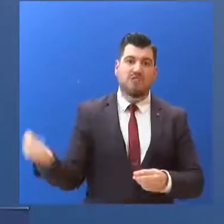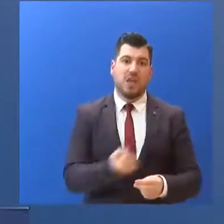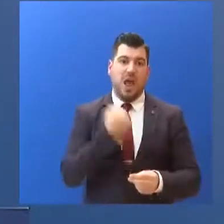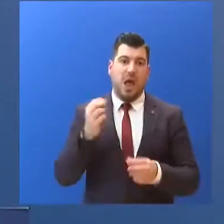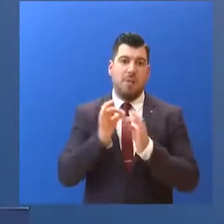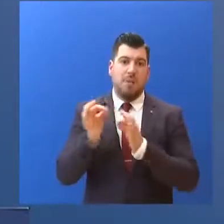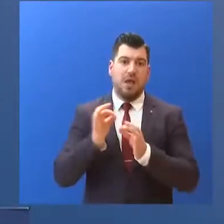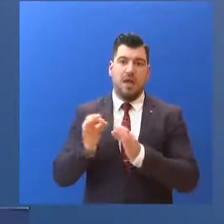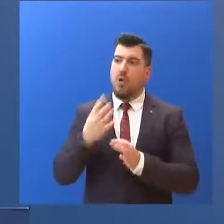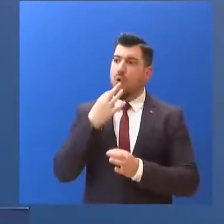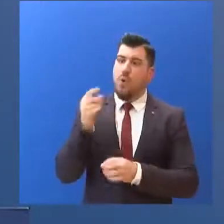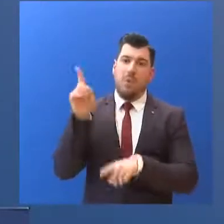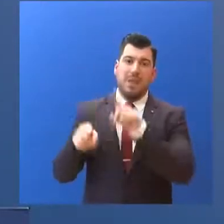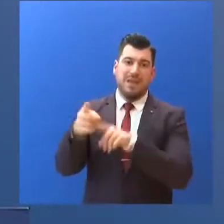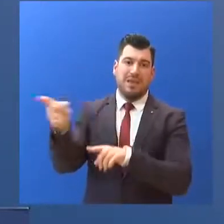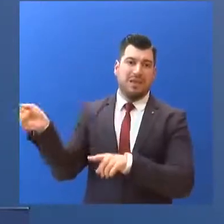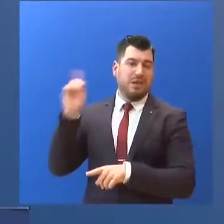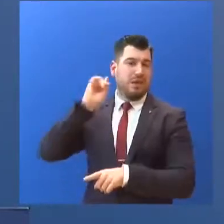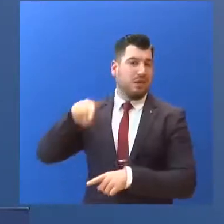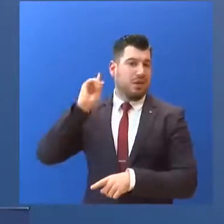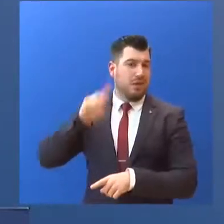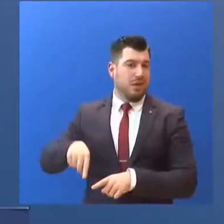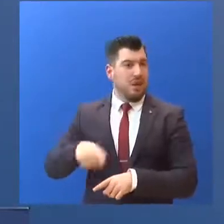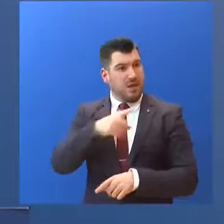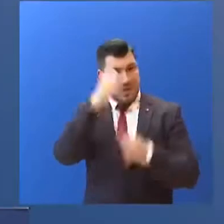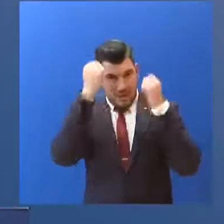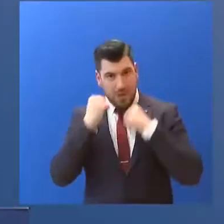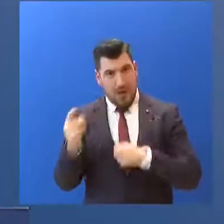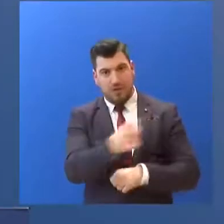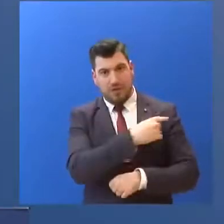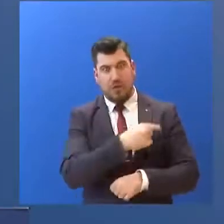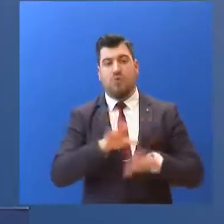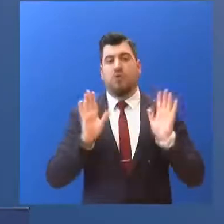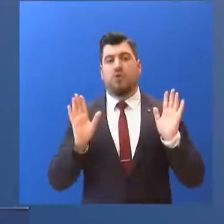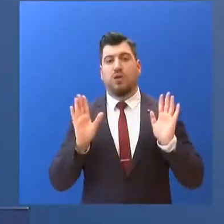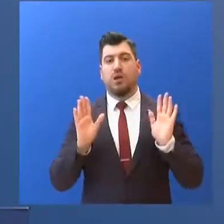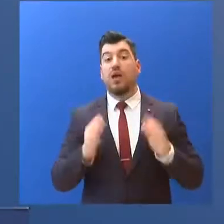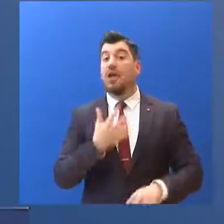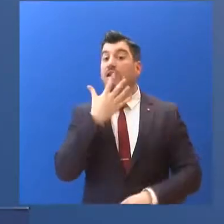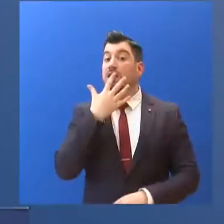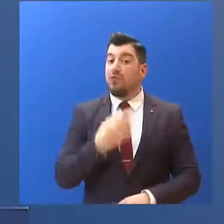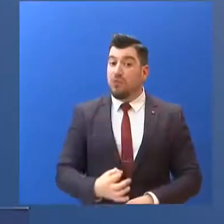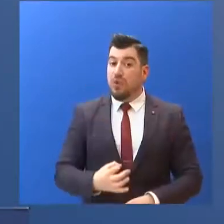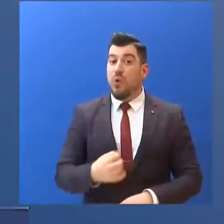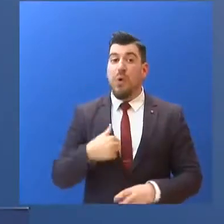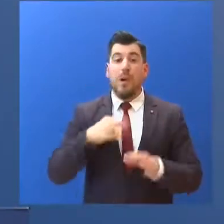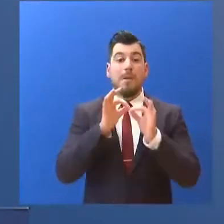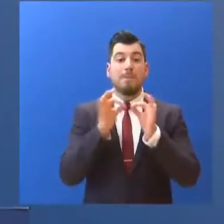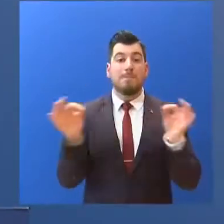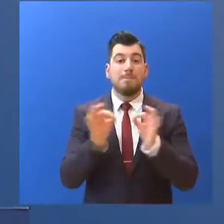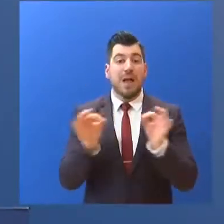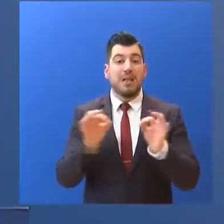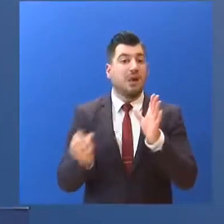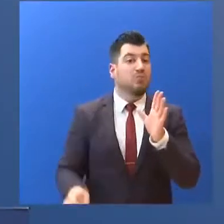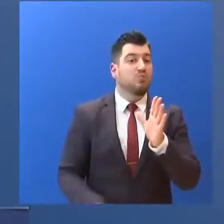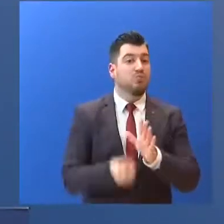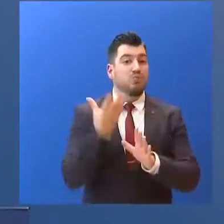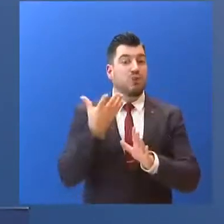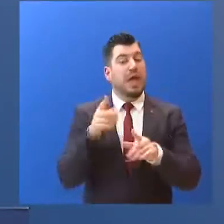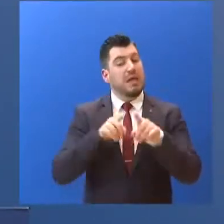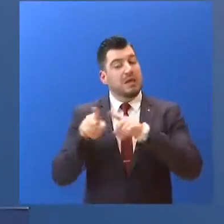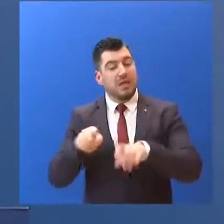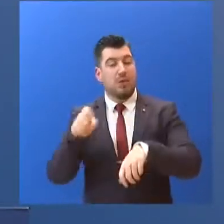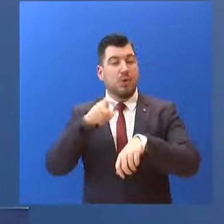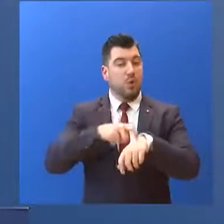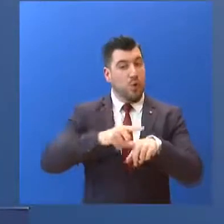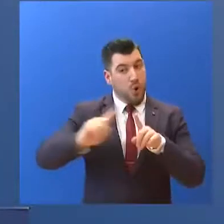το σύστημα. Γι' αυτό οι περιορισμοί που ενδεχομένως να τεθούν... θα αφορούν είτε τον χρόνο... είτε τον αριθμό των